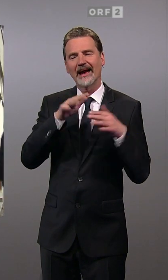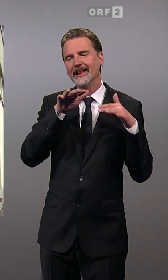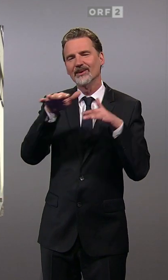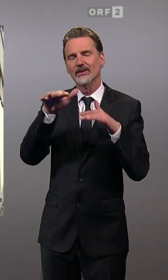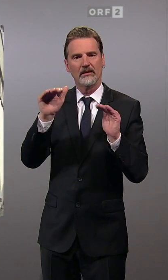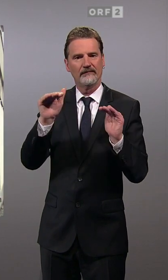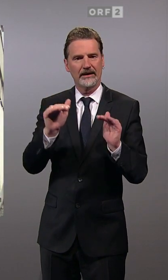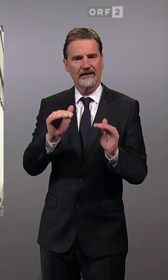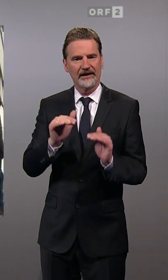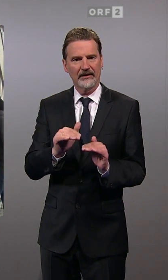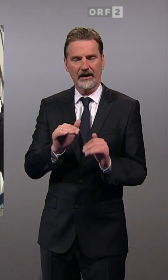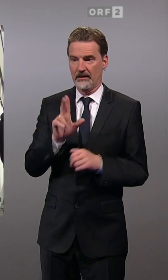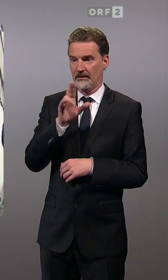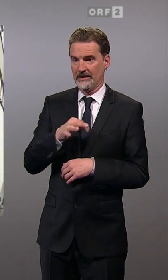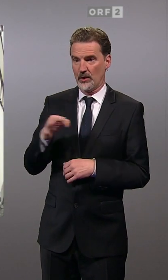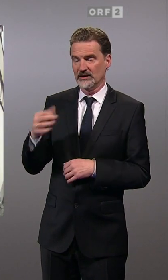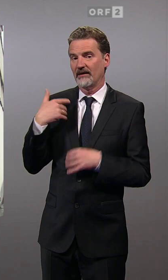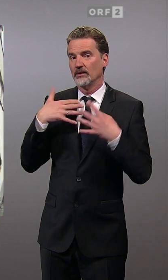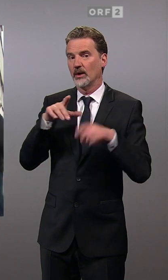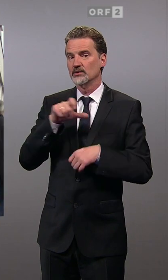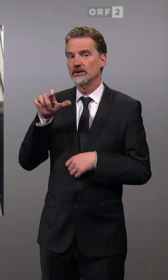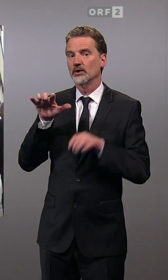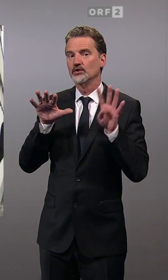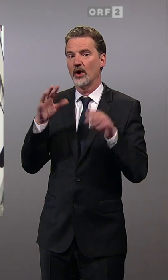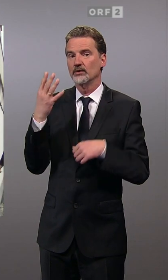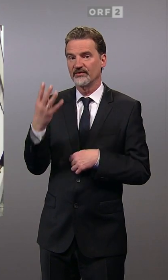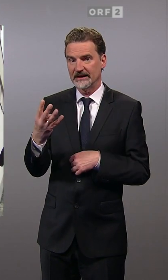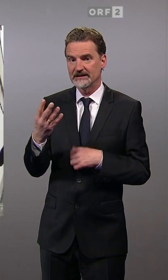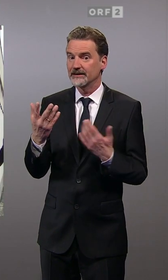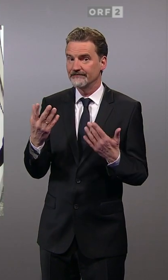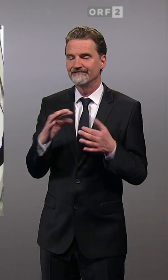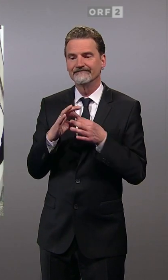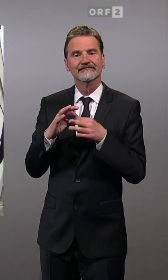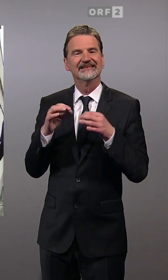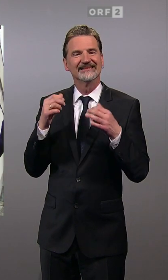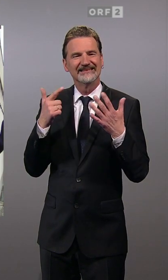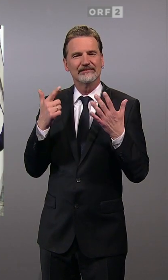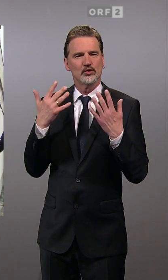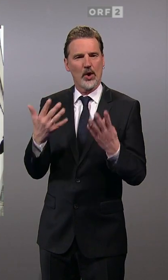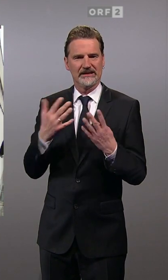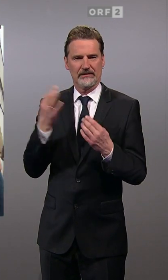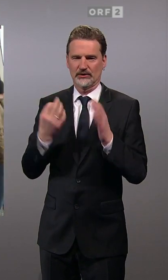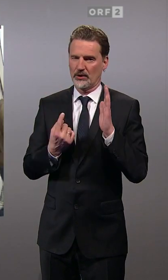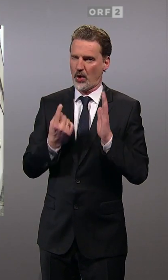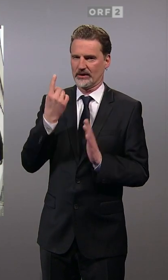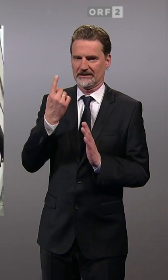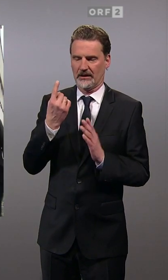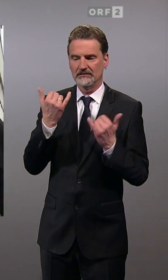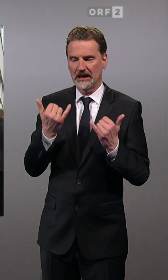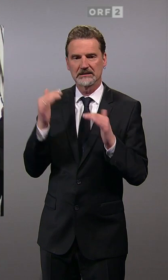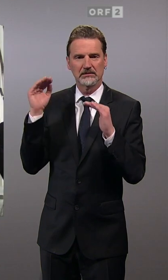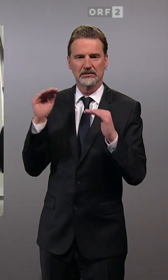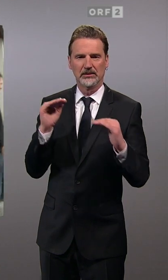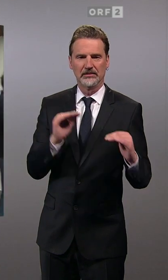Die Wahlbeteiligung war in Niederösterreich 1949 mit 97 Prozent am höchsten, seitdem ist sie gesunken. 2018